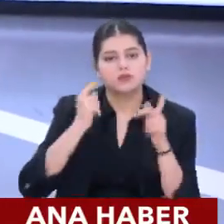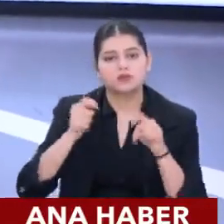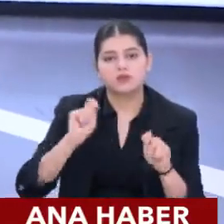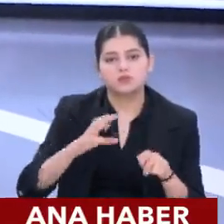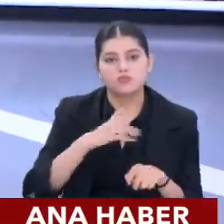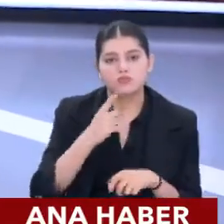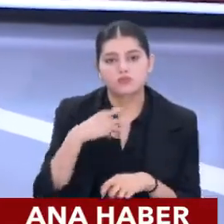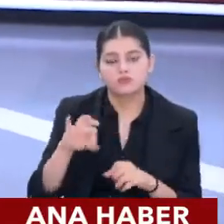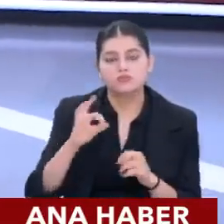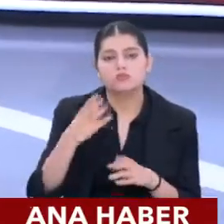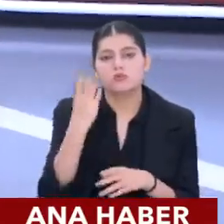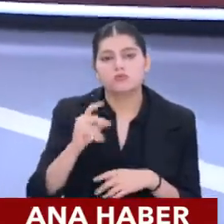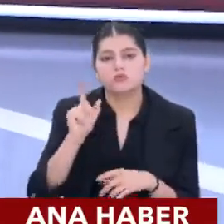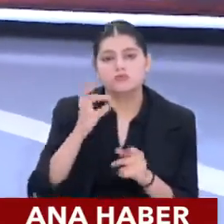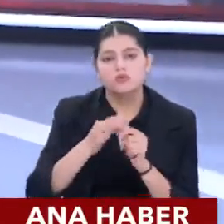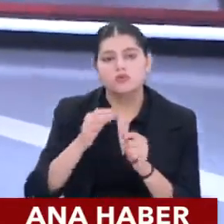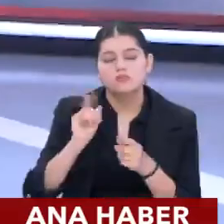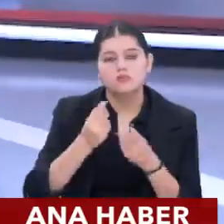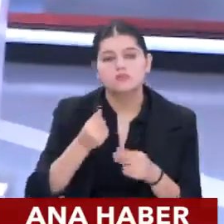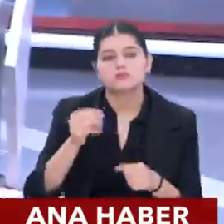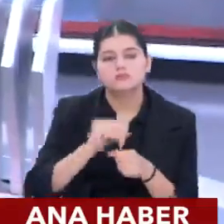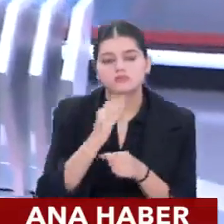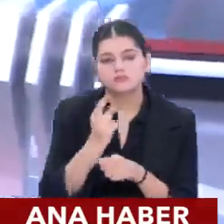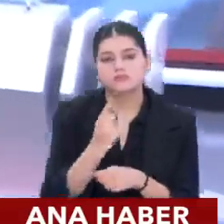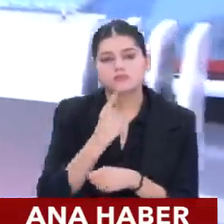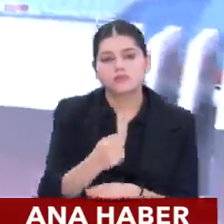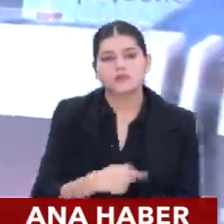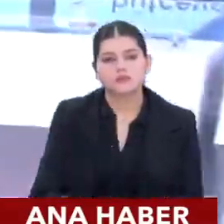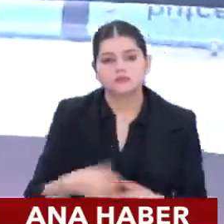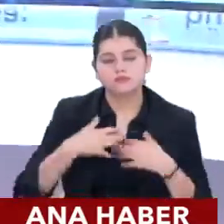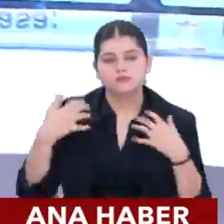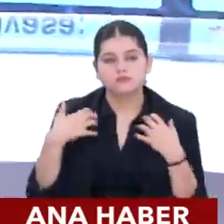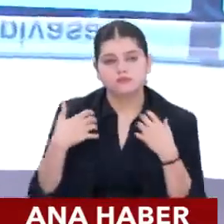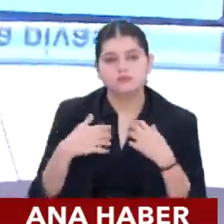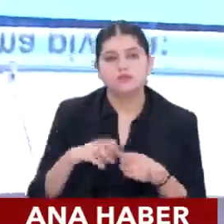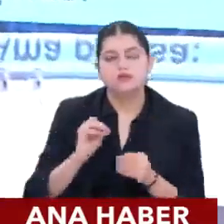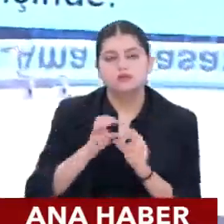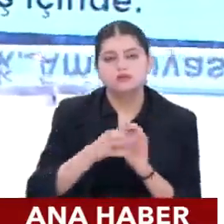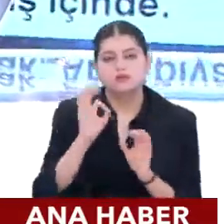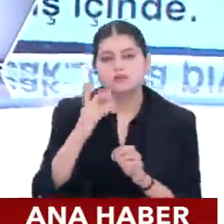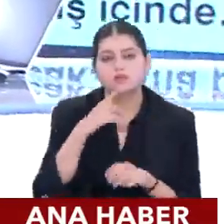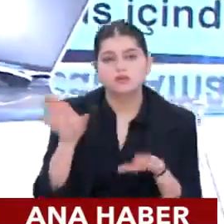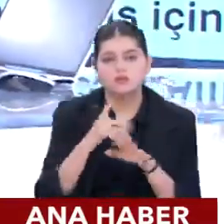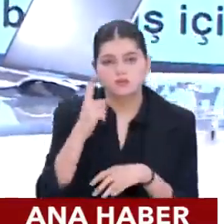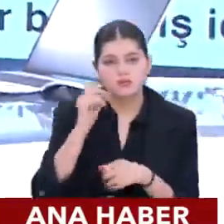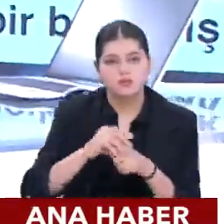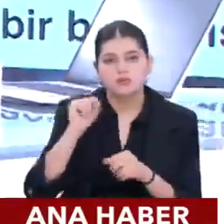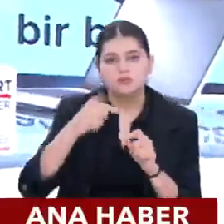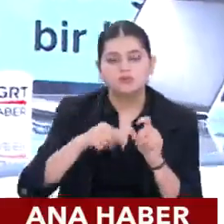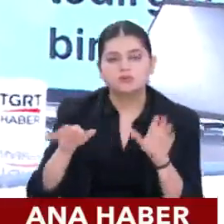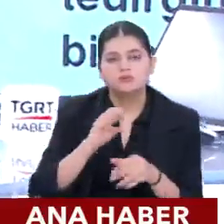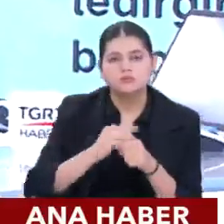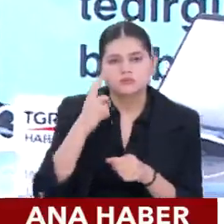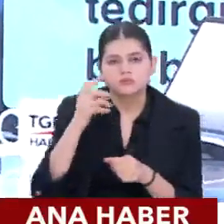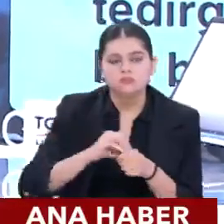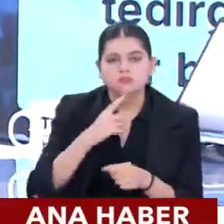planlanıyor olması gerekiyor. Bu da tabii ekonomiye belli bir etki olacak. Güvenlik açısından önemli. Deprem gördük 6 Şubat